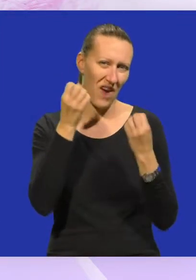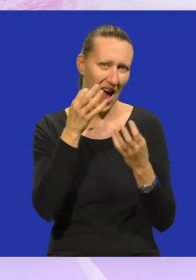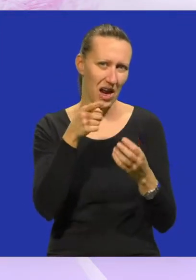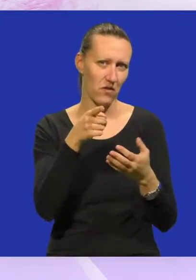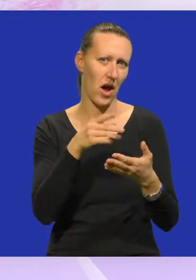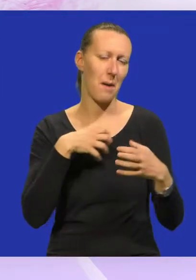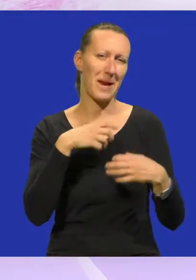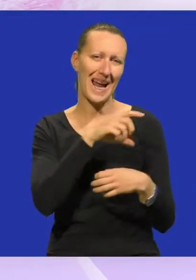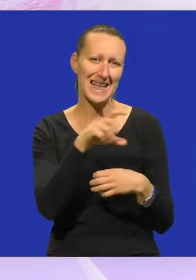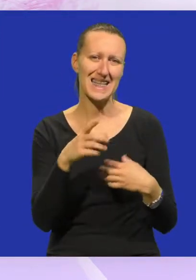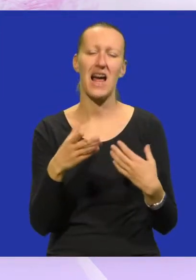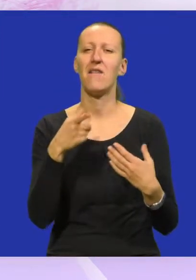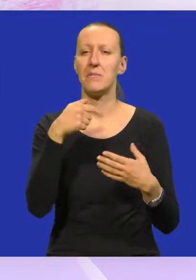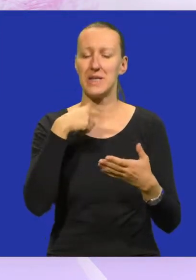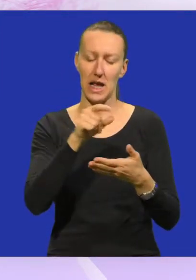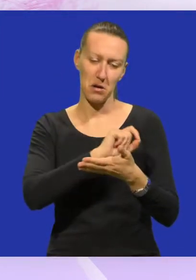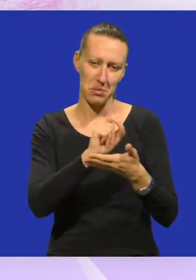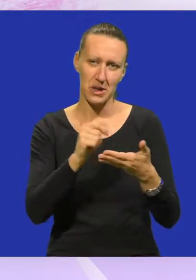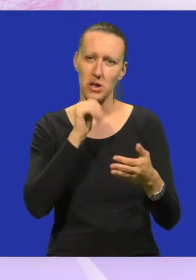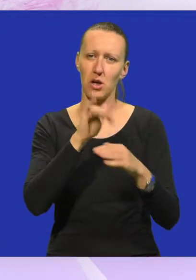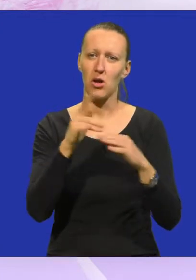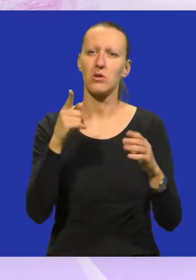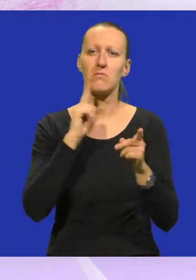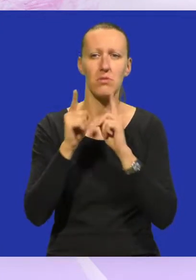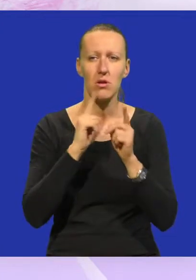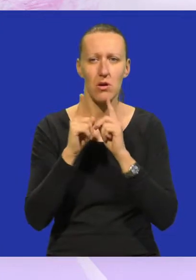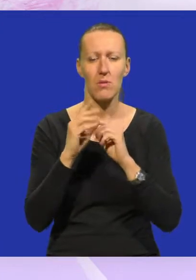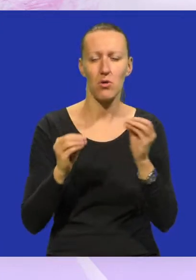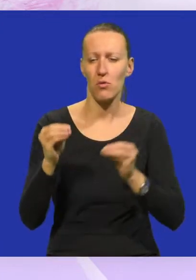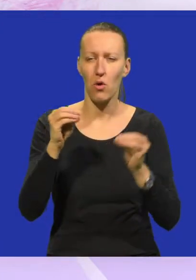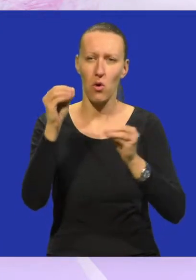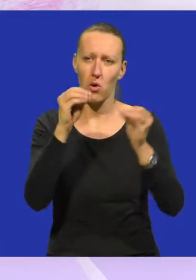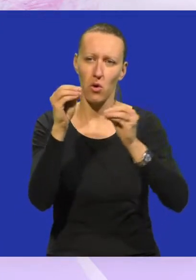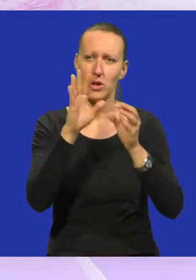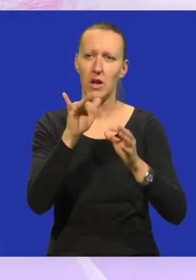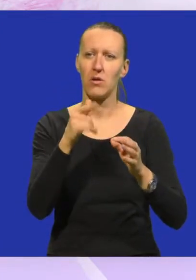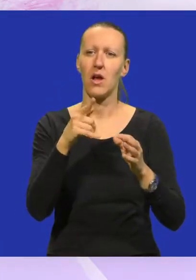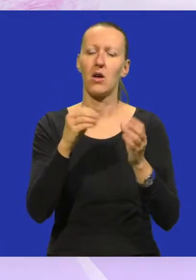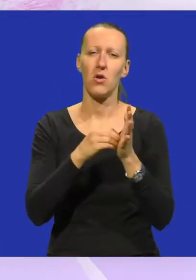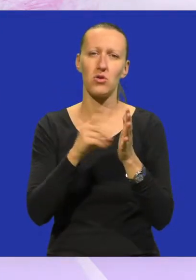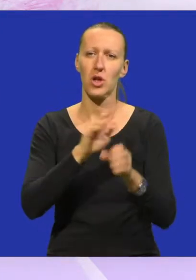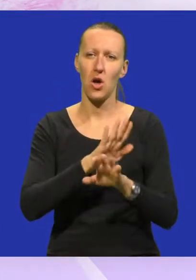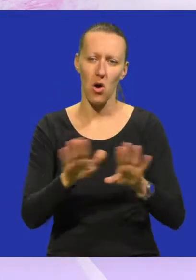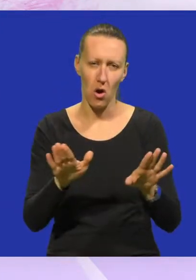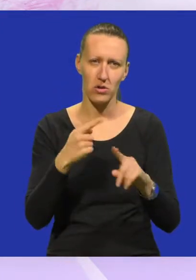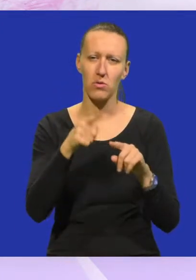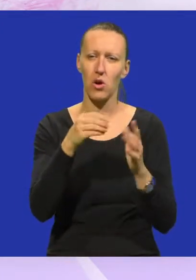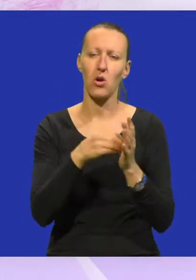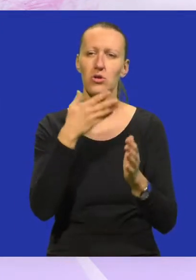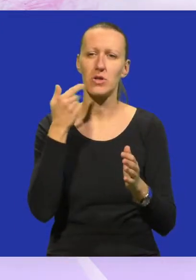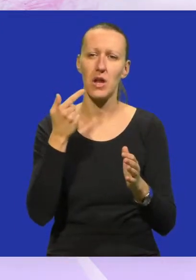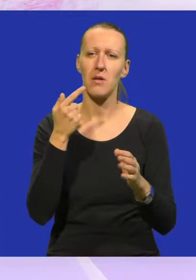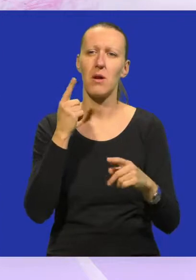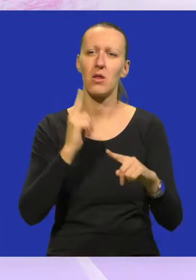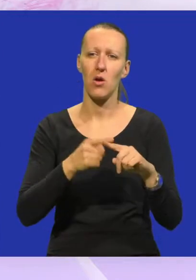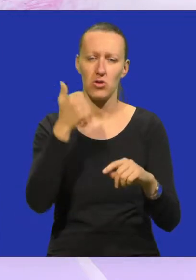predstave, pa tako i mi sad, dakle, tekst nastaje i kroz probe, tako da tekst još uvijek nije gotov, zato još uvijek nemamo